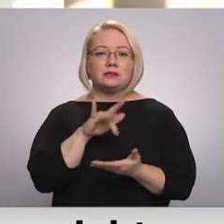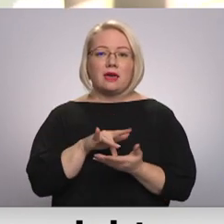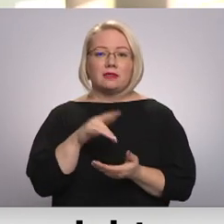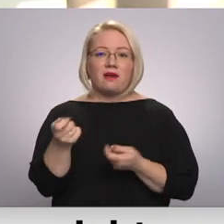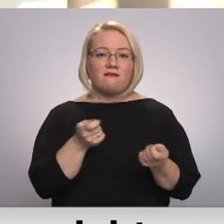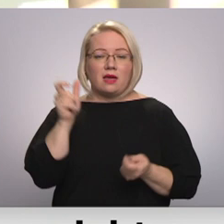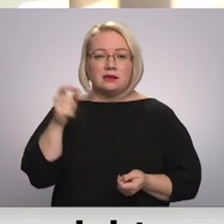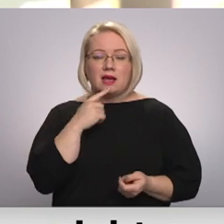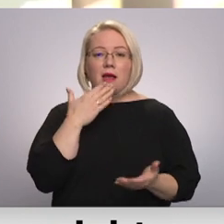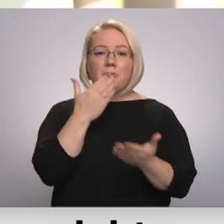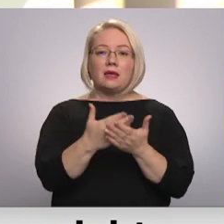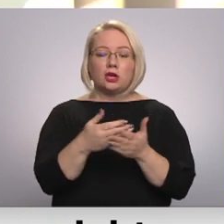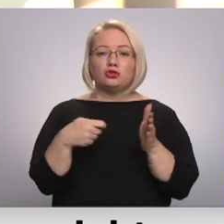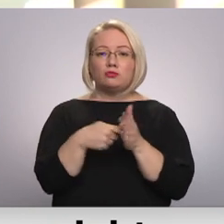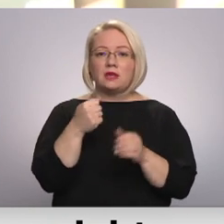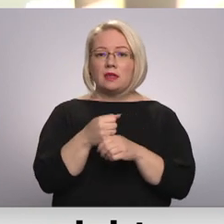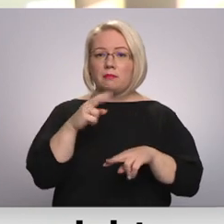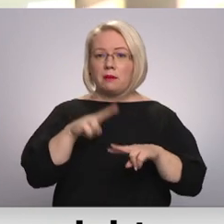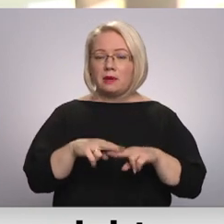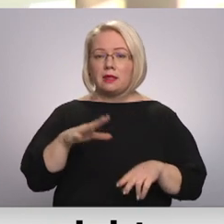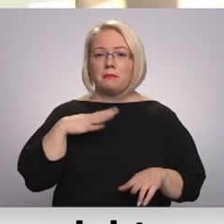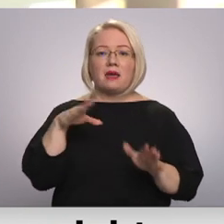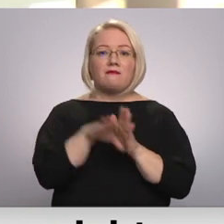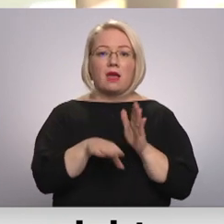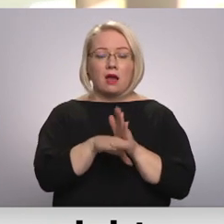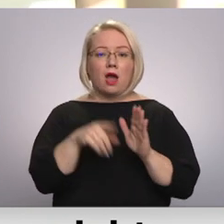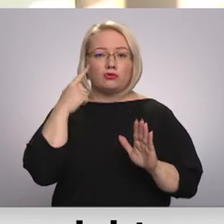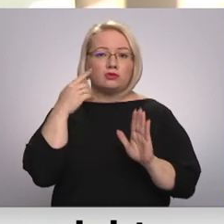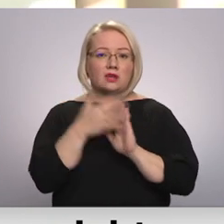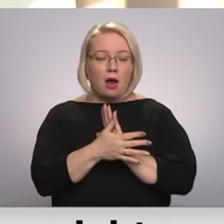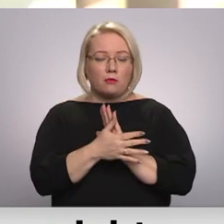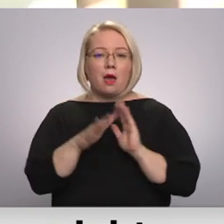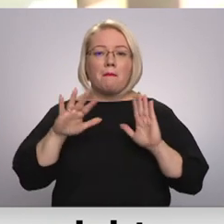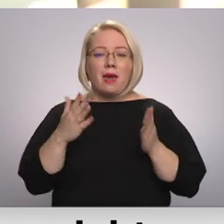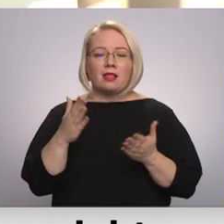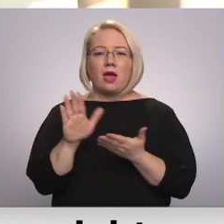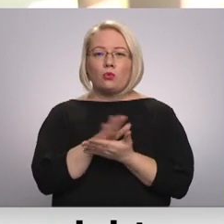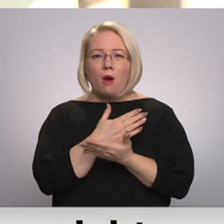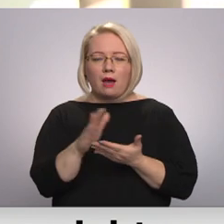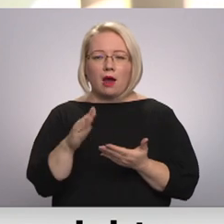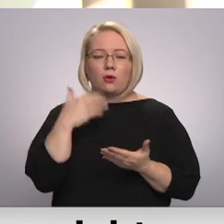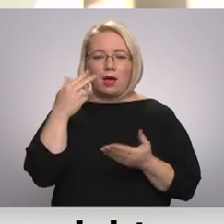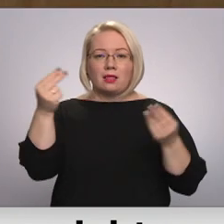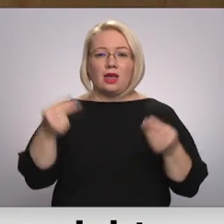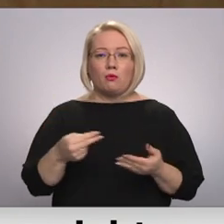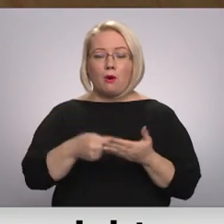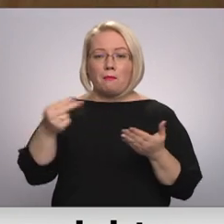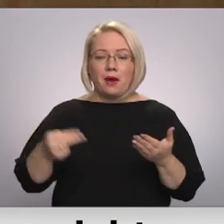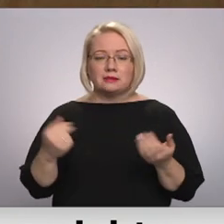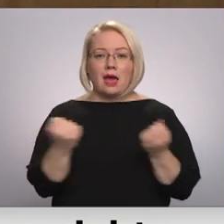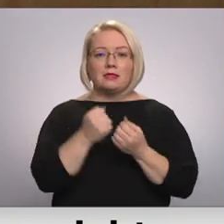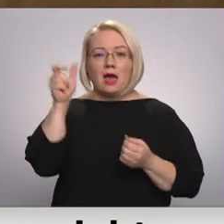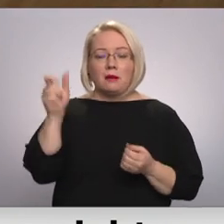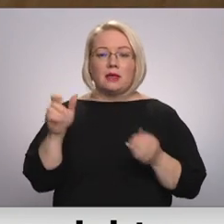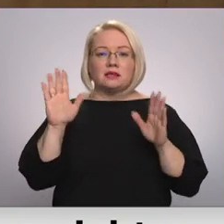pieteikšanās subsidētojie darba vietai bijusi vienkārši un saprotam, bet ceļš līdz līguma parakstīšanai, kad beidzot darbnieks varēs sākt